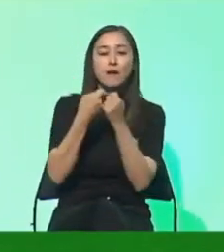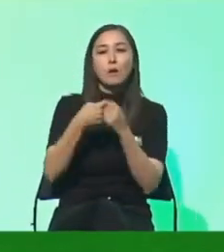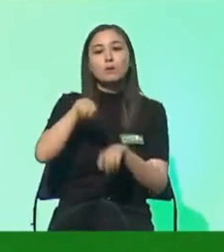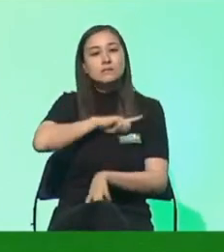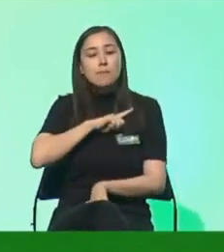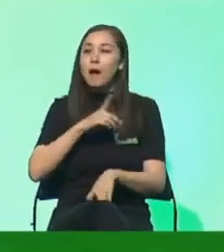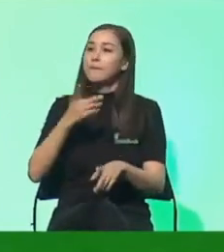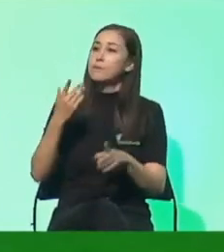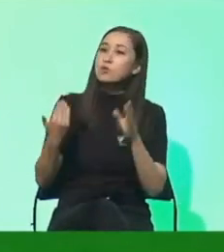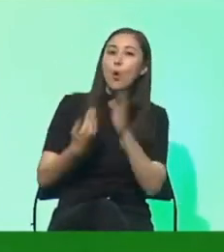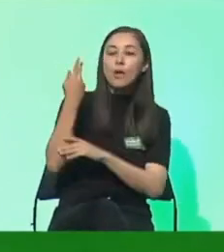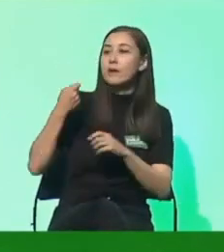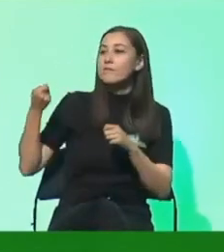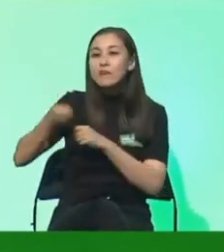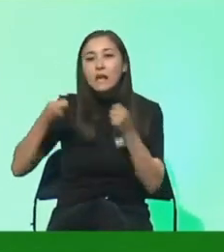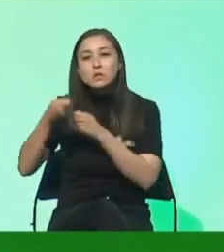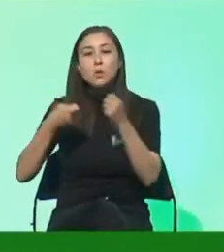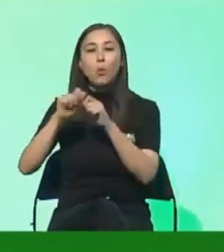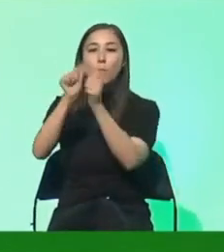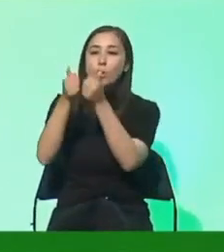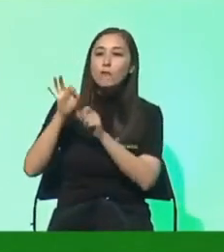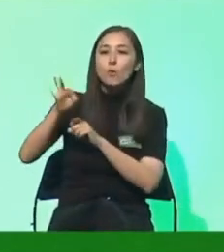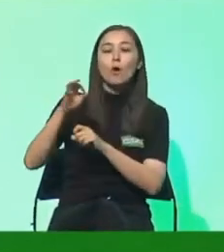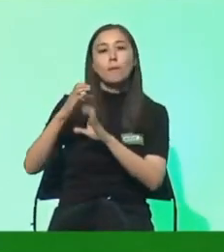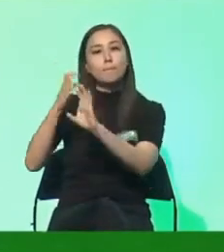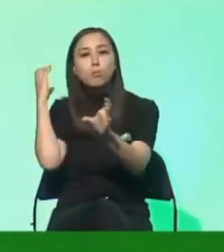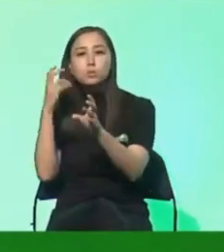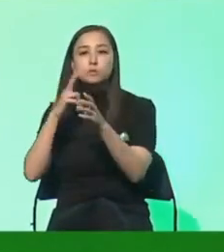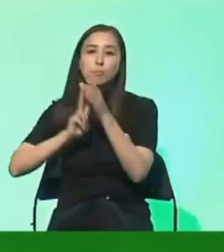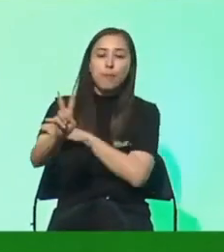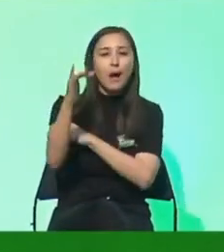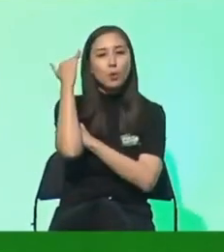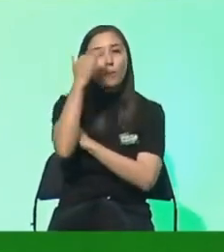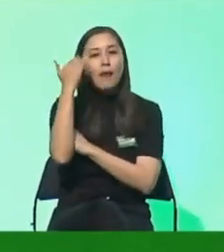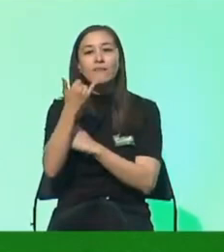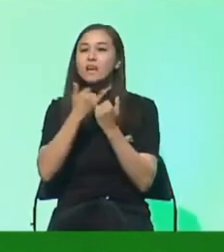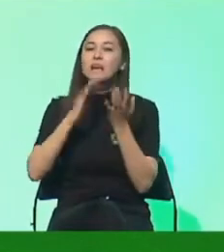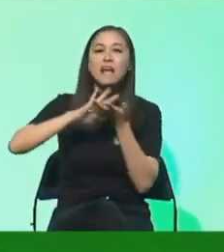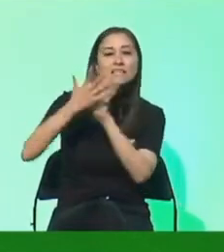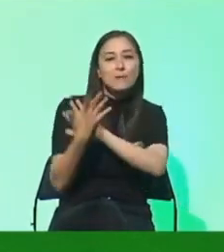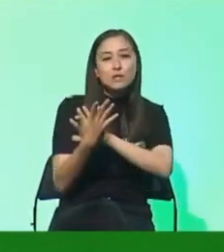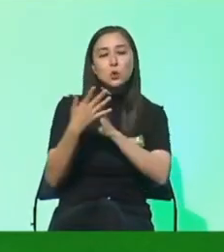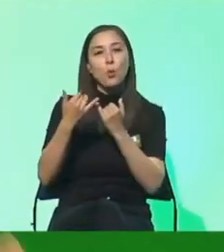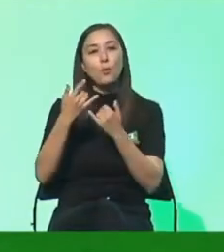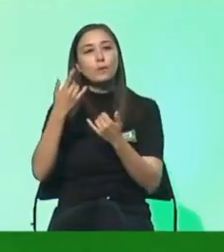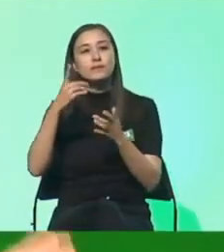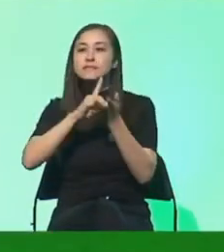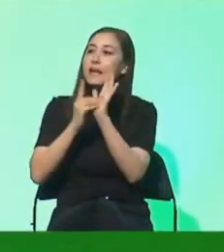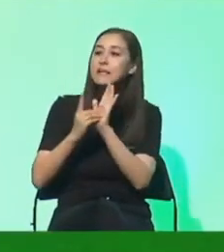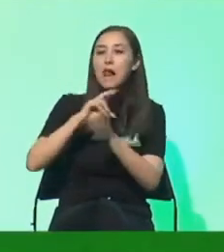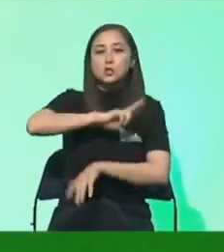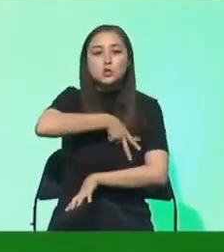Wir haben uns neue Finanzierungsmodelle für Bus und Bahn überlegt. Wir haben eine Antwort gegeben, wie man Transformation gestalten kann, digital, sozial